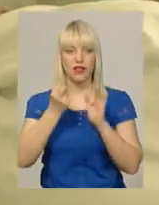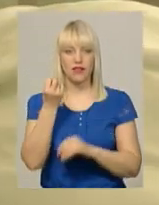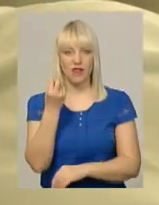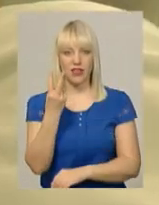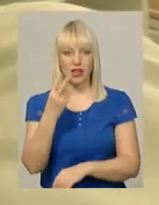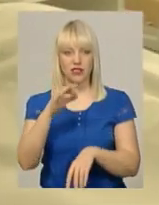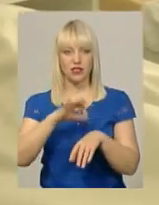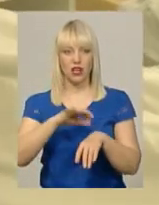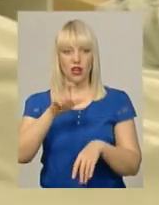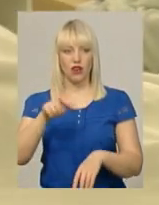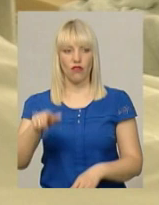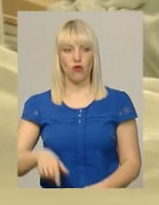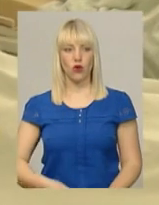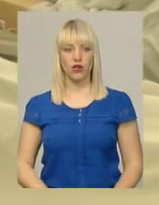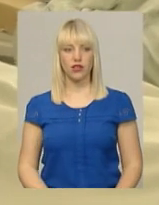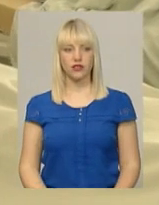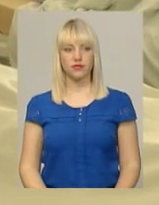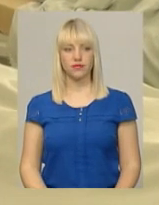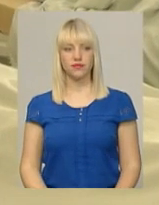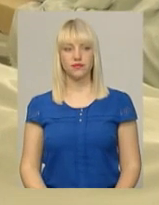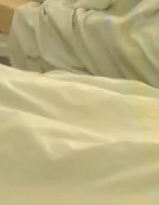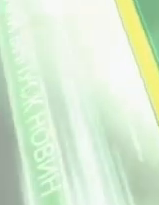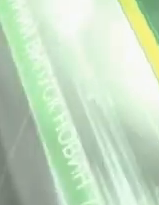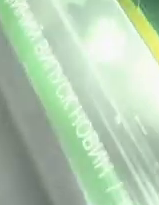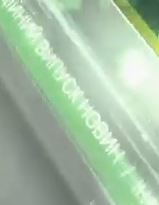Дарина Денисенко, Володимир Паламар, новини Поділяцентр.